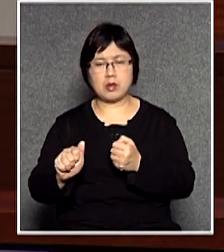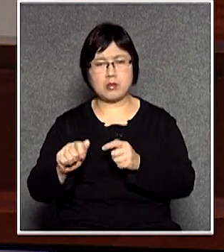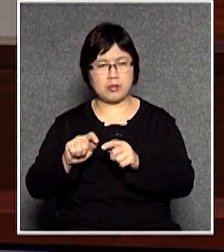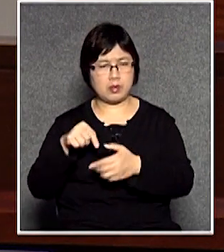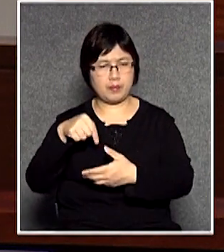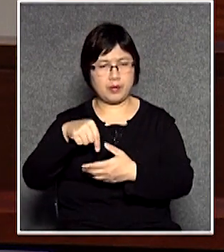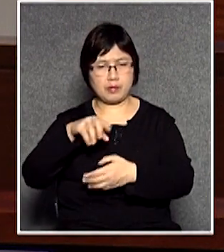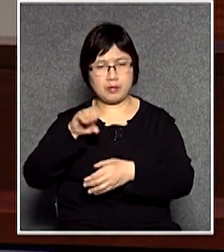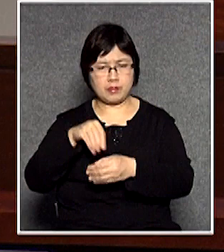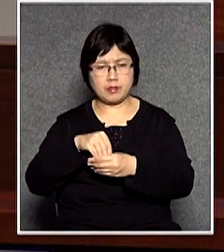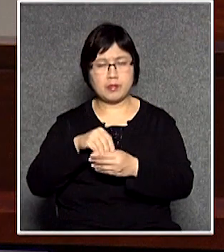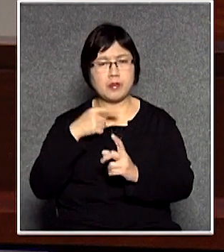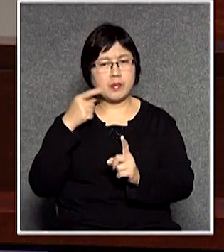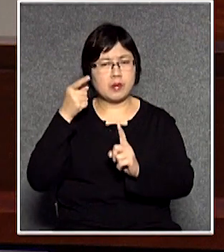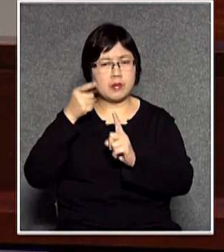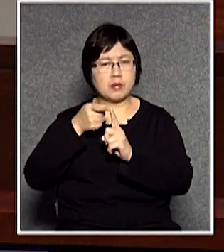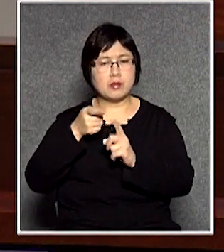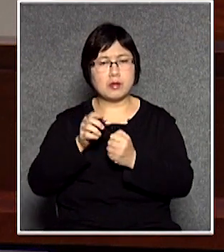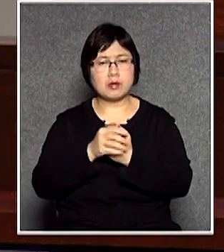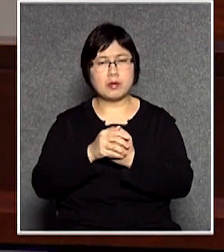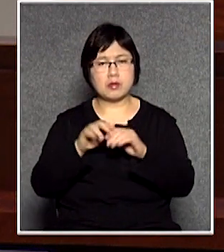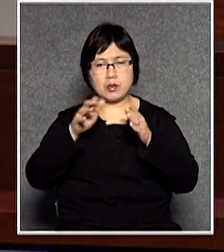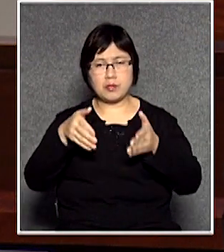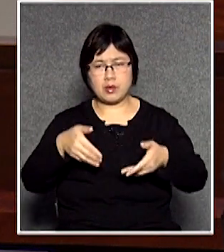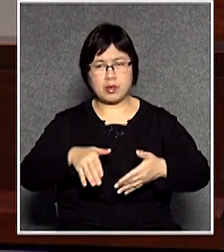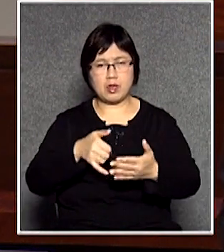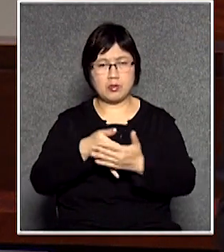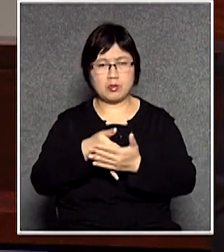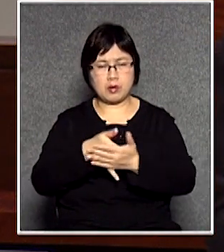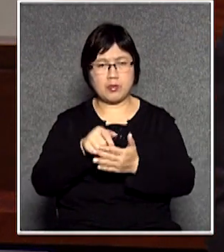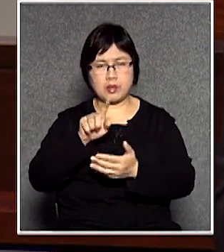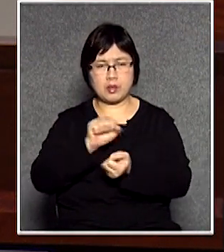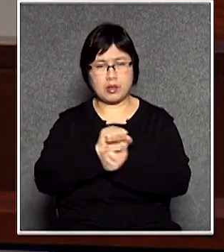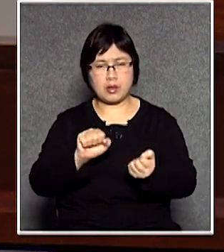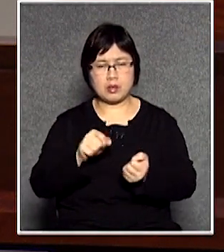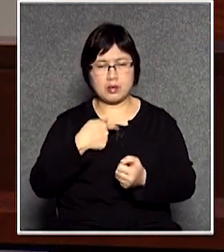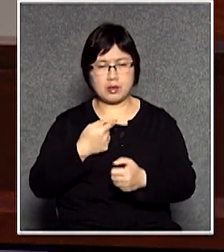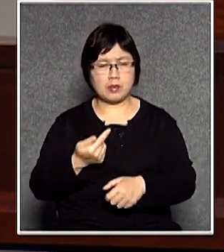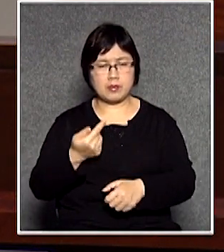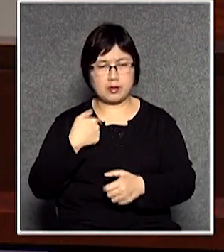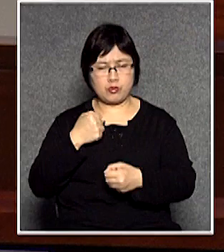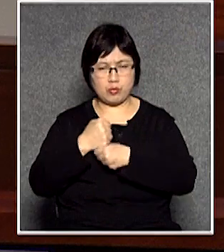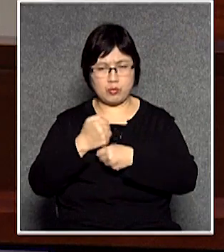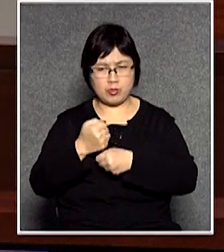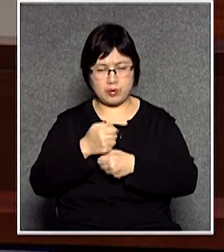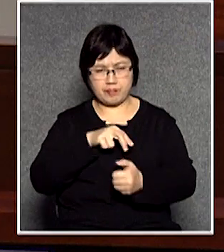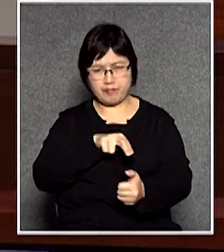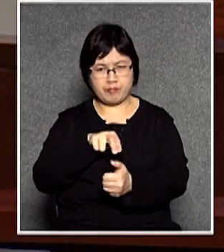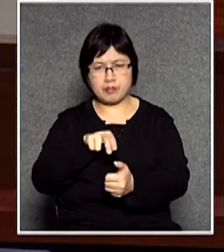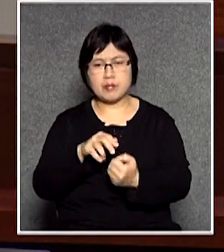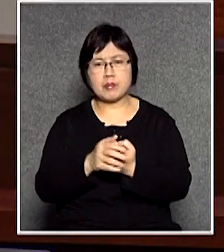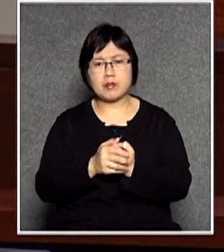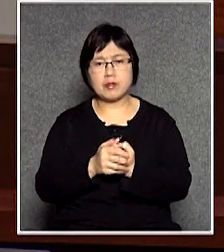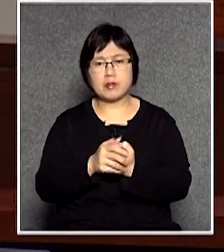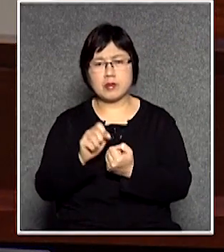裡面目的就是要解決店舖阻階問題並且要加強執行首先會